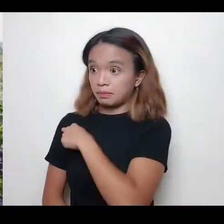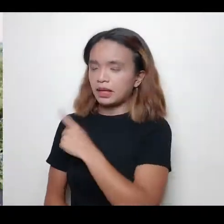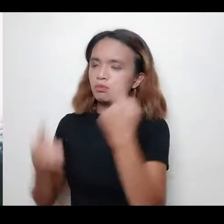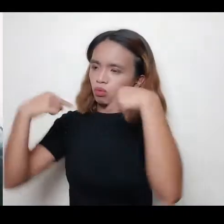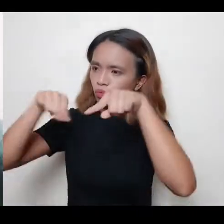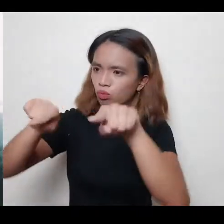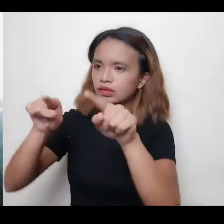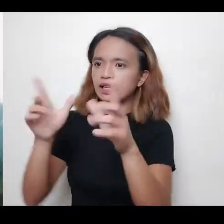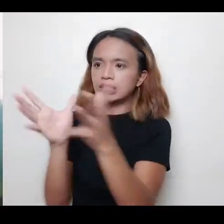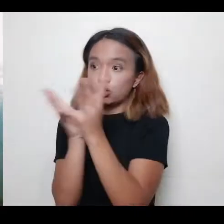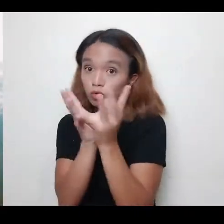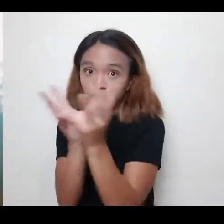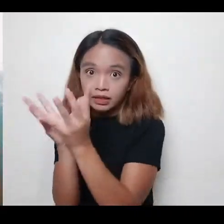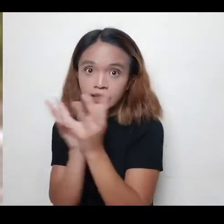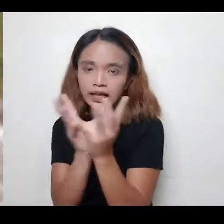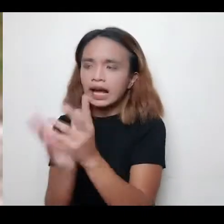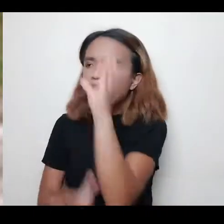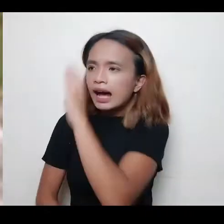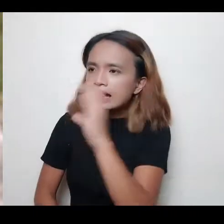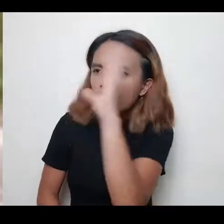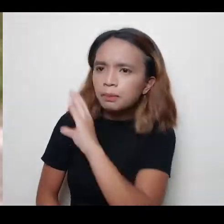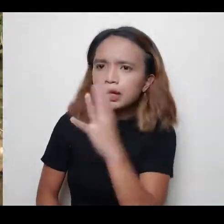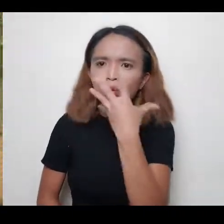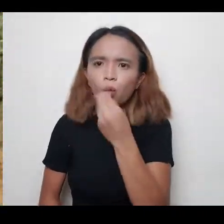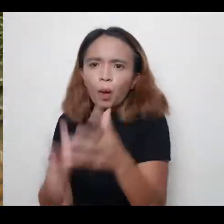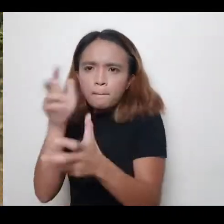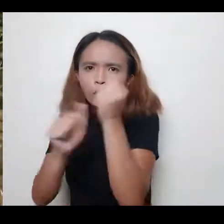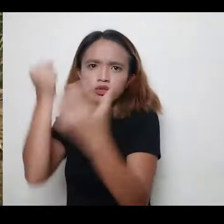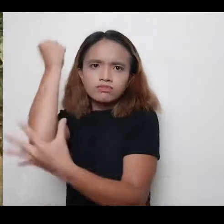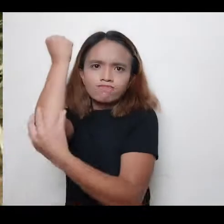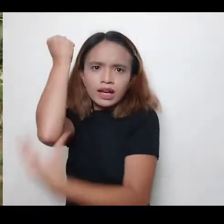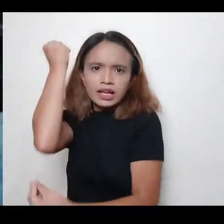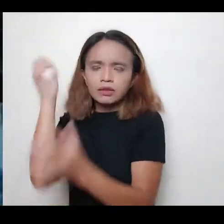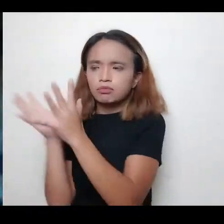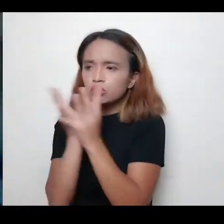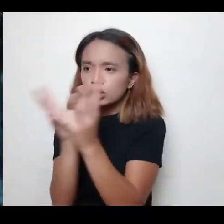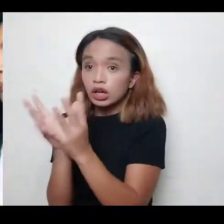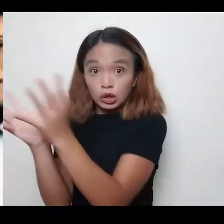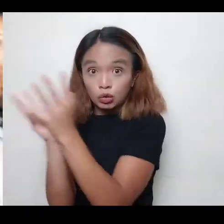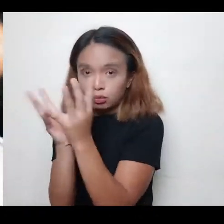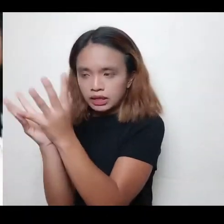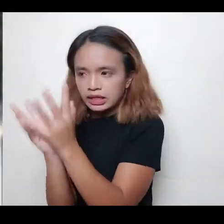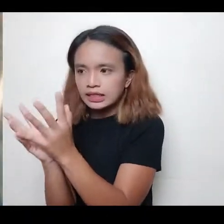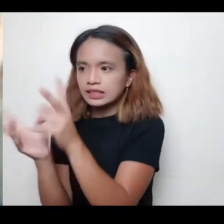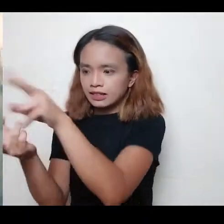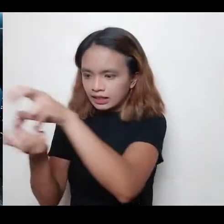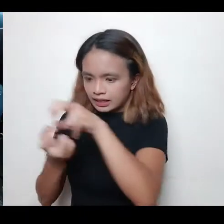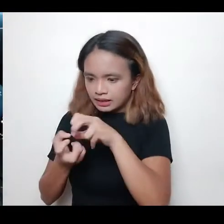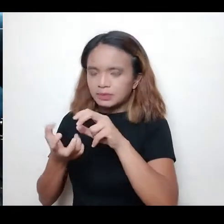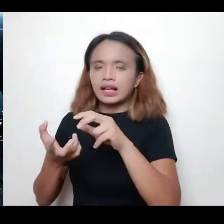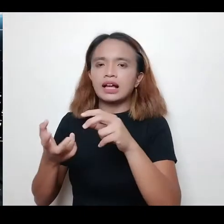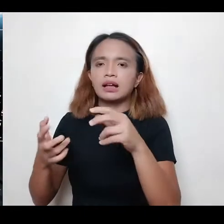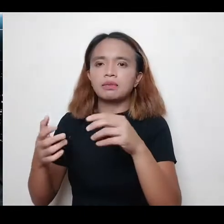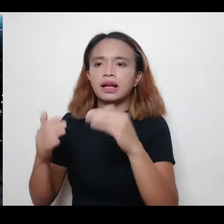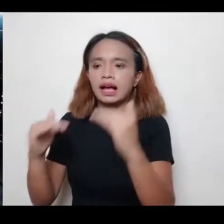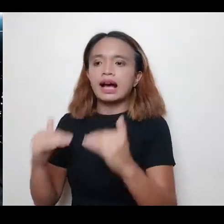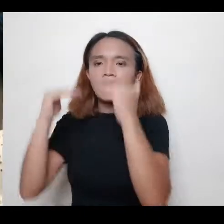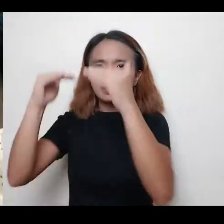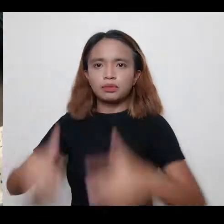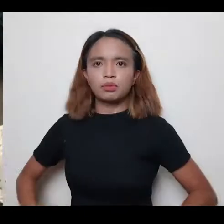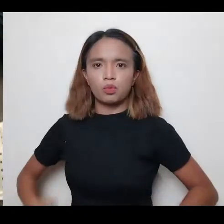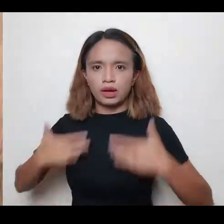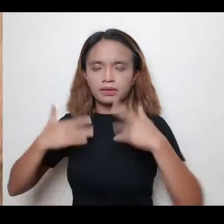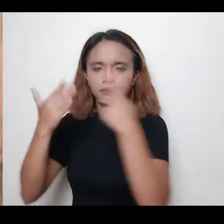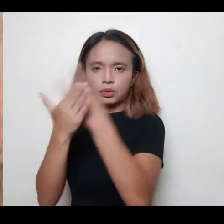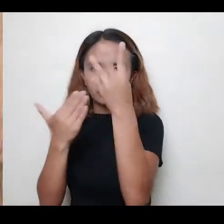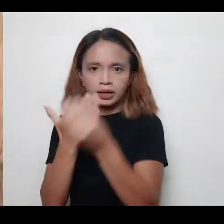kami on the ground, hanapin namin yung pinakamahihirap ng mga communities, then i-adopt yung communities na yun under our Angat Buhay program.